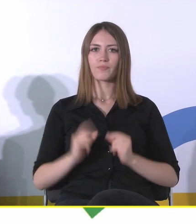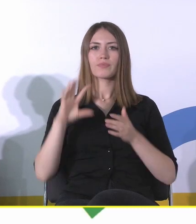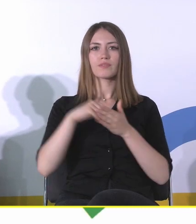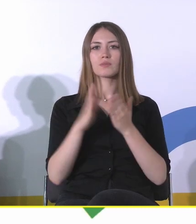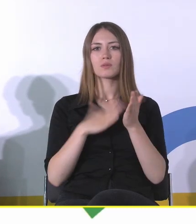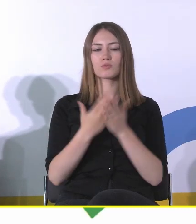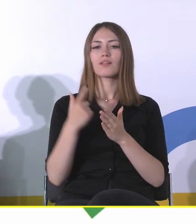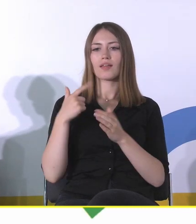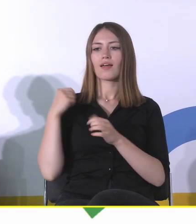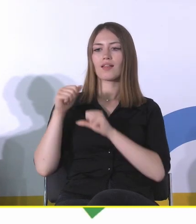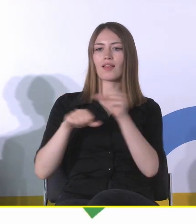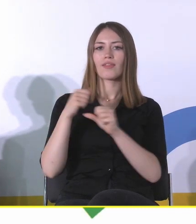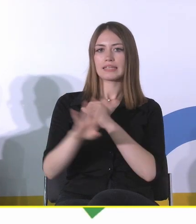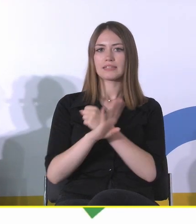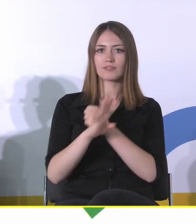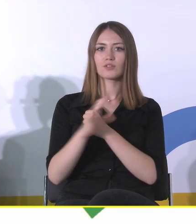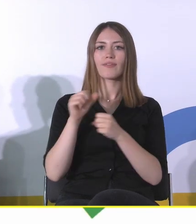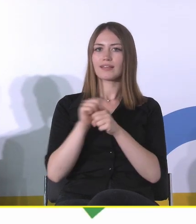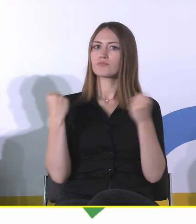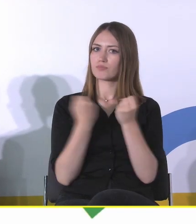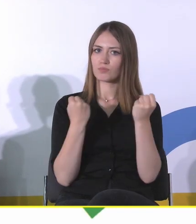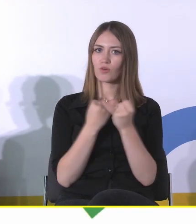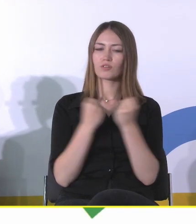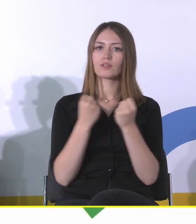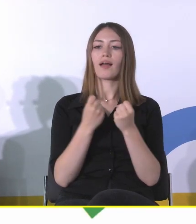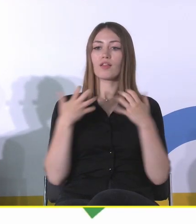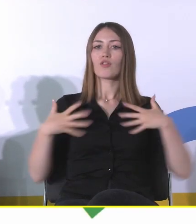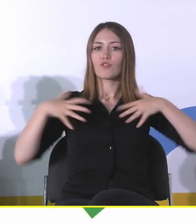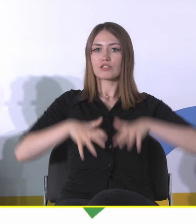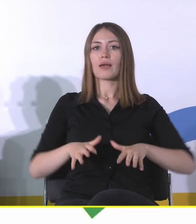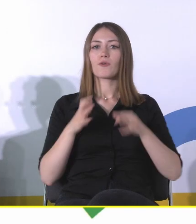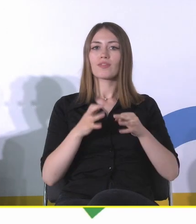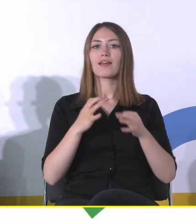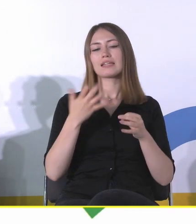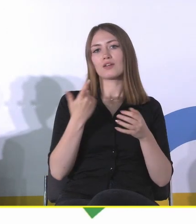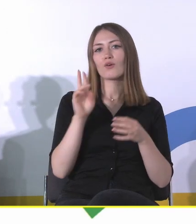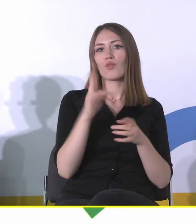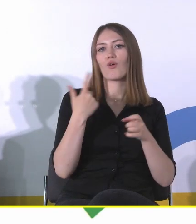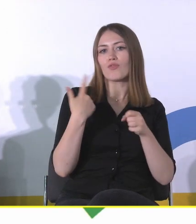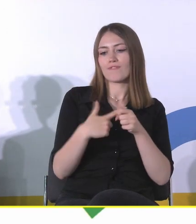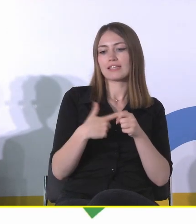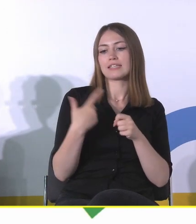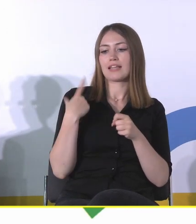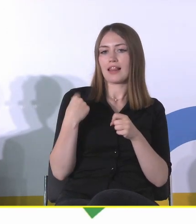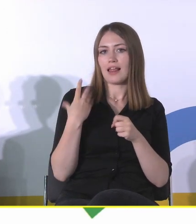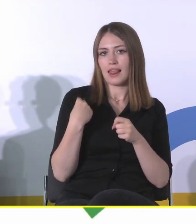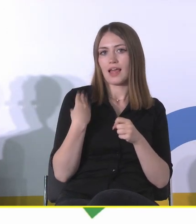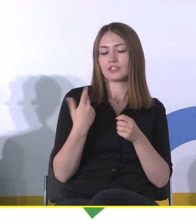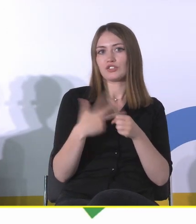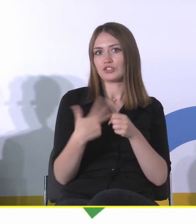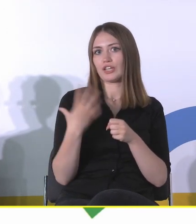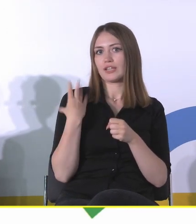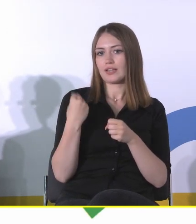bardzo silnym elementem tożsamości dzisiejszych dwudziesto, paro, trzydziesto latków, tak jak dla mnie były bloki